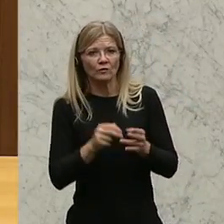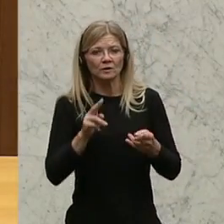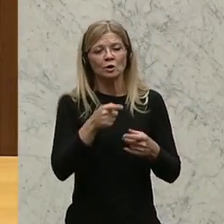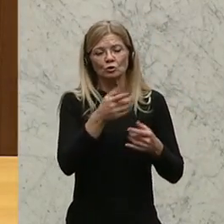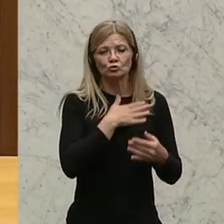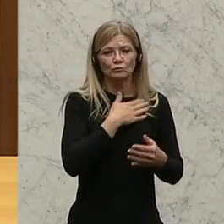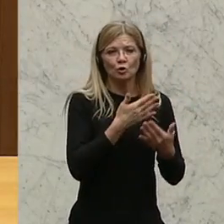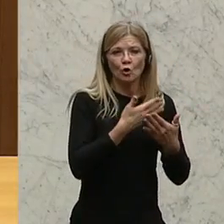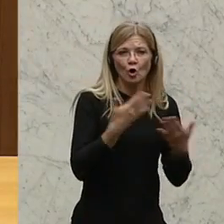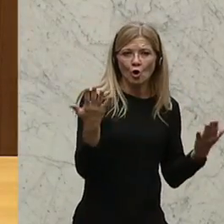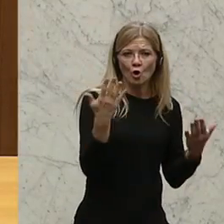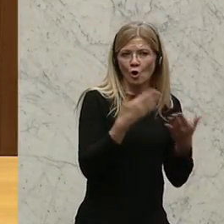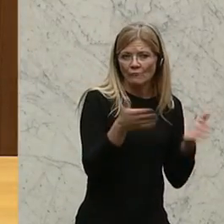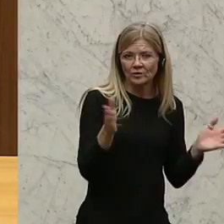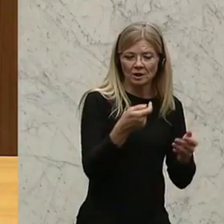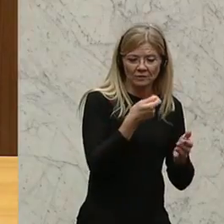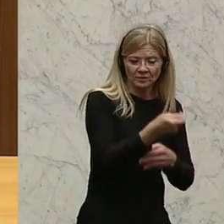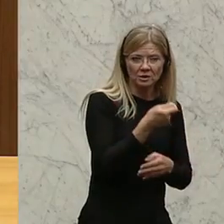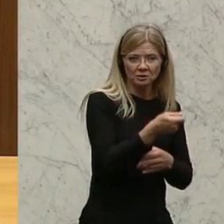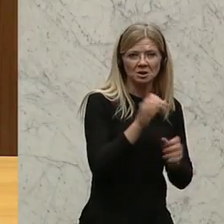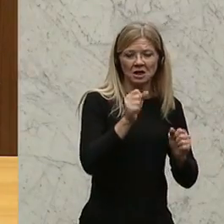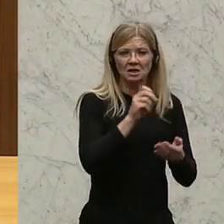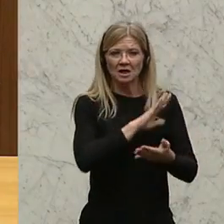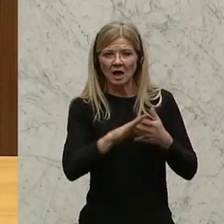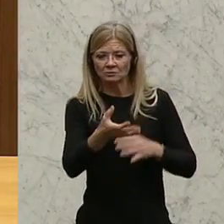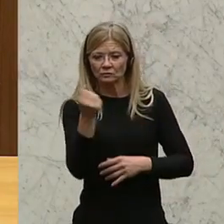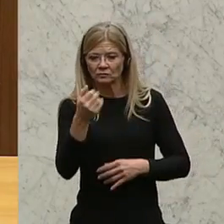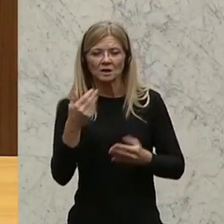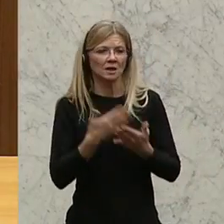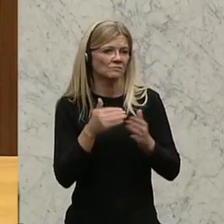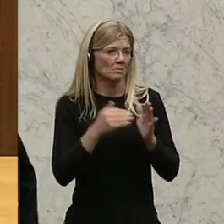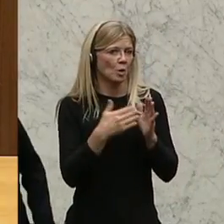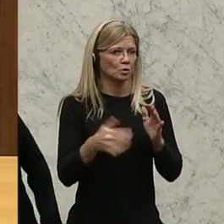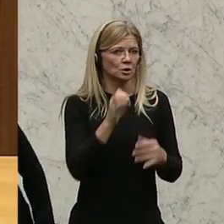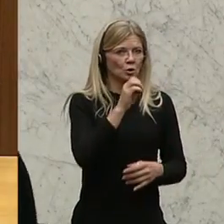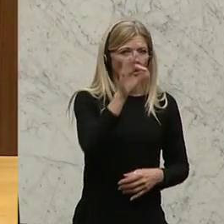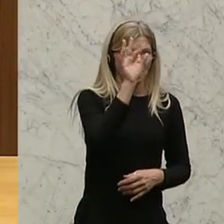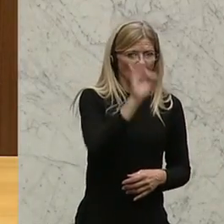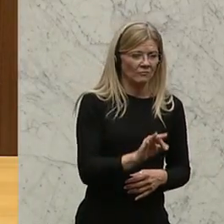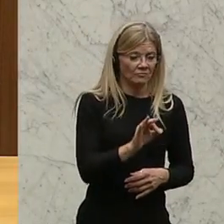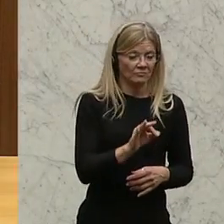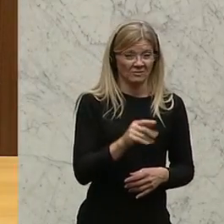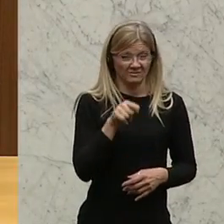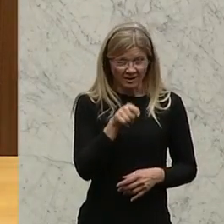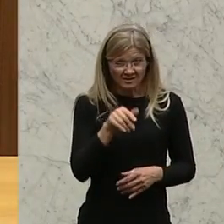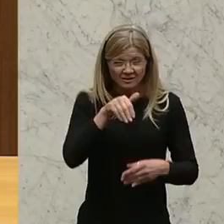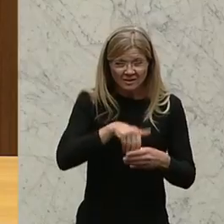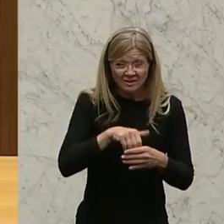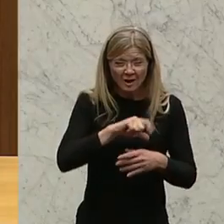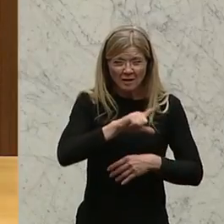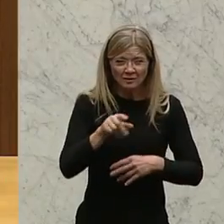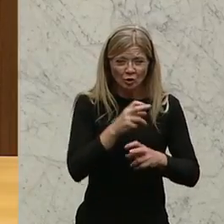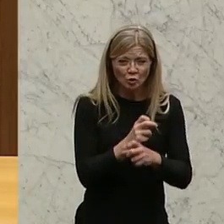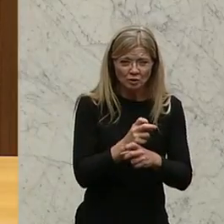kann man dann vielleicht auch gratis zugreifen. Es braucht nur den ORF nicht mehr. Und das in einem Land wie Österreich, wo es zwar Privatsender gibt, die